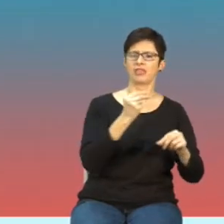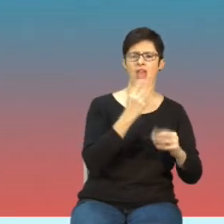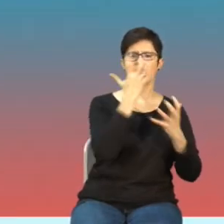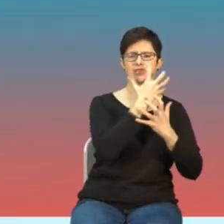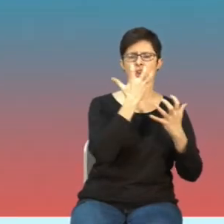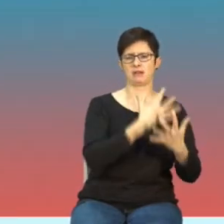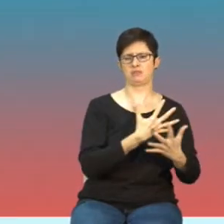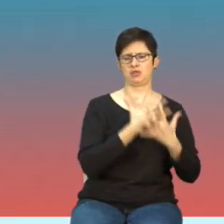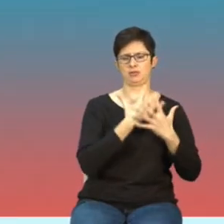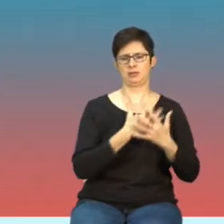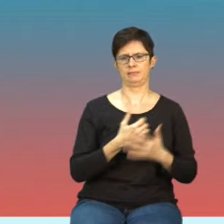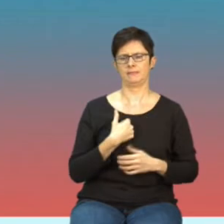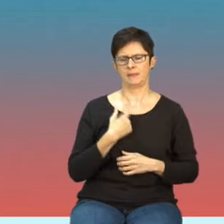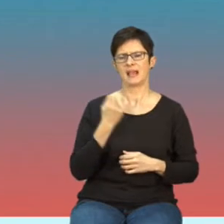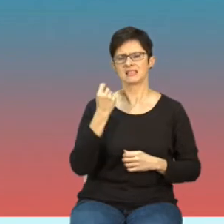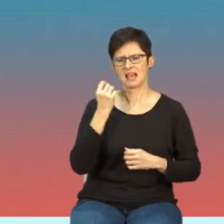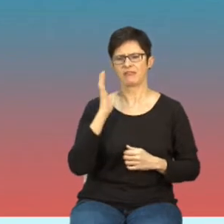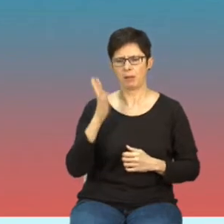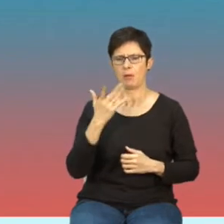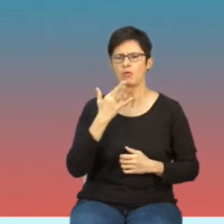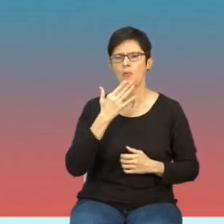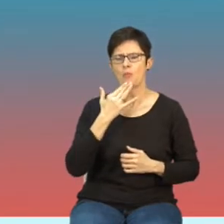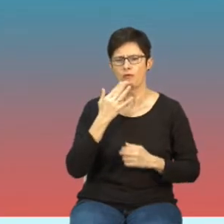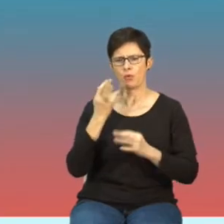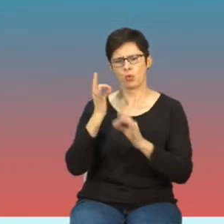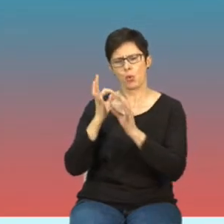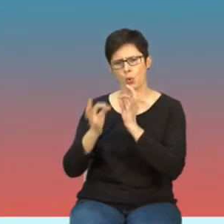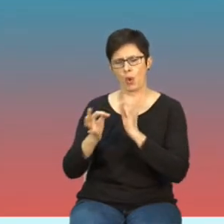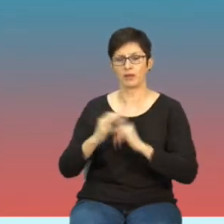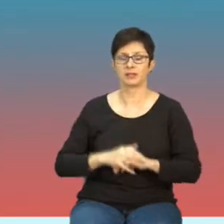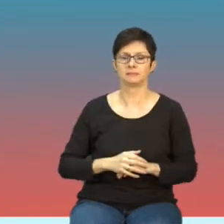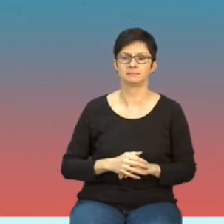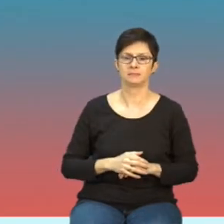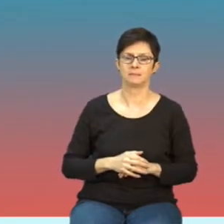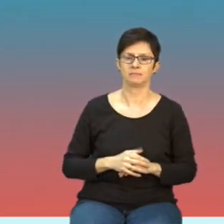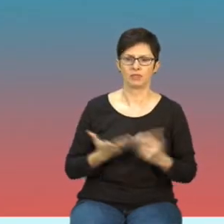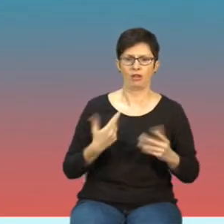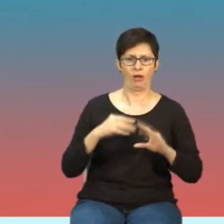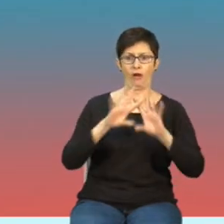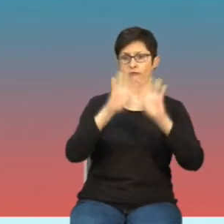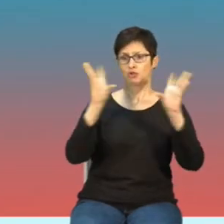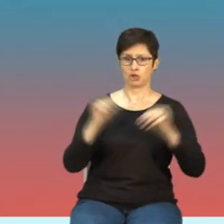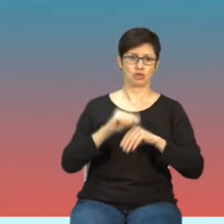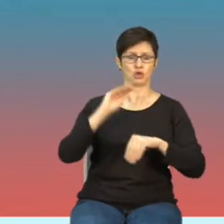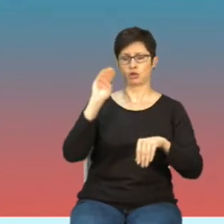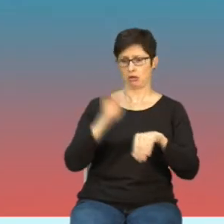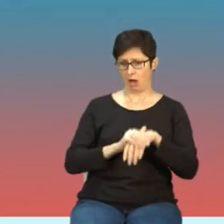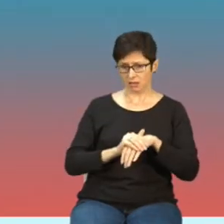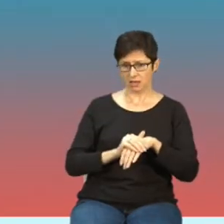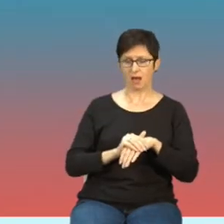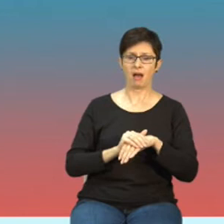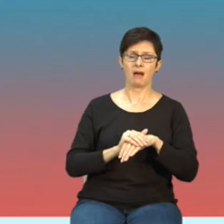O tym będę za chwilę mówił szerzej, także niby wszyscy się zgadzamy co do